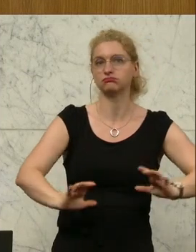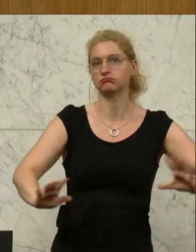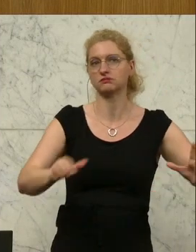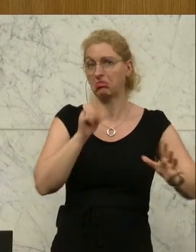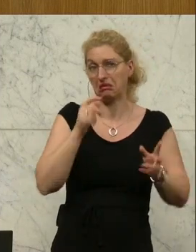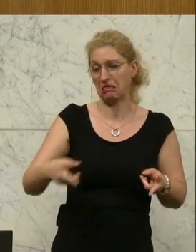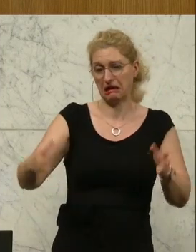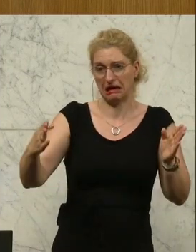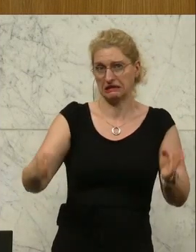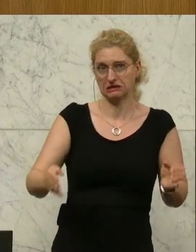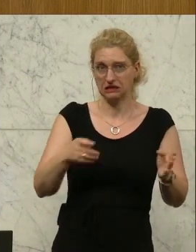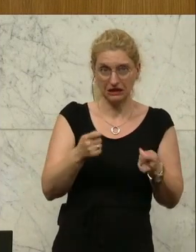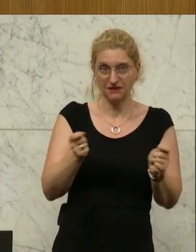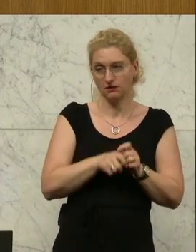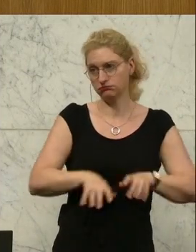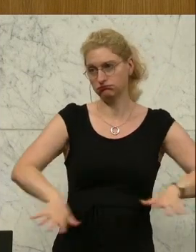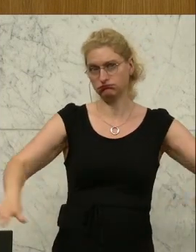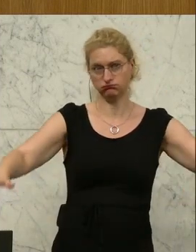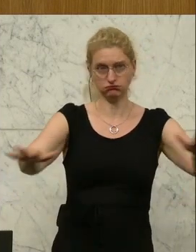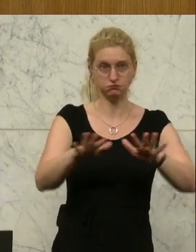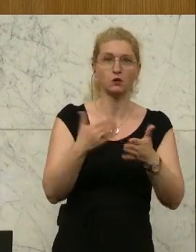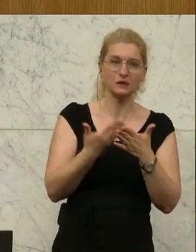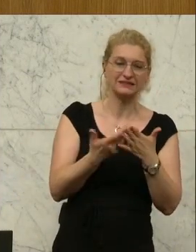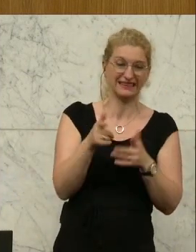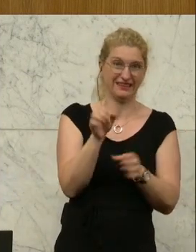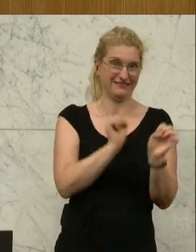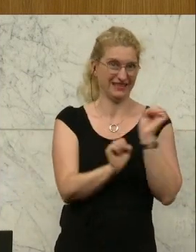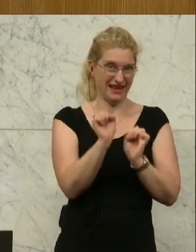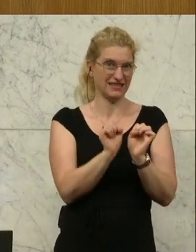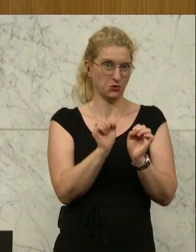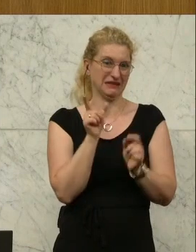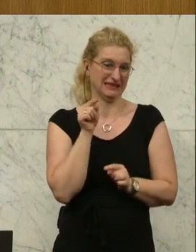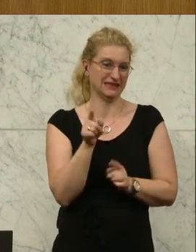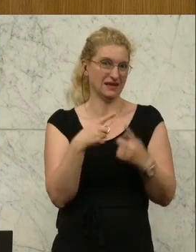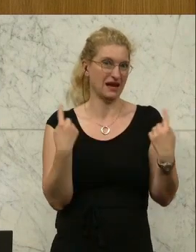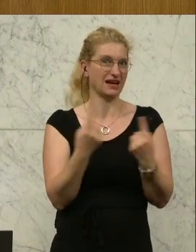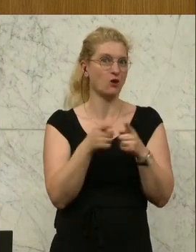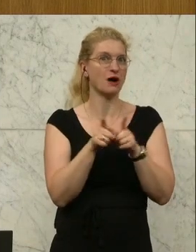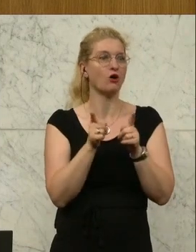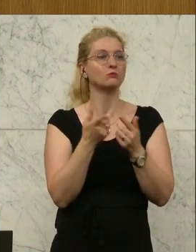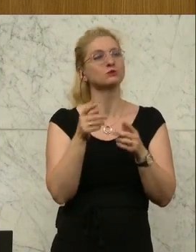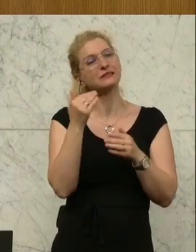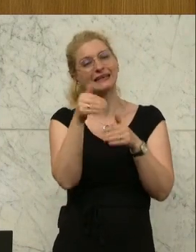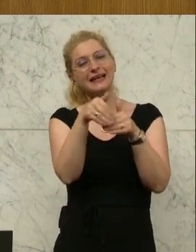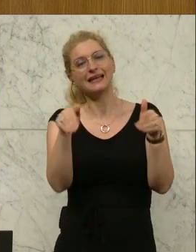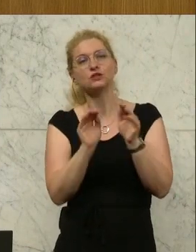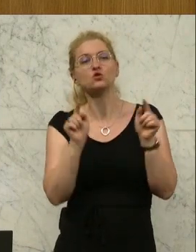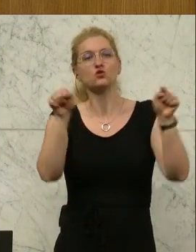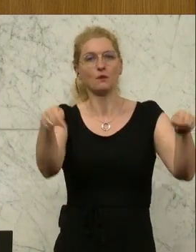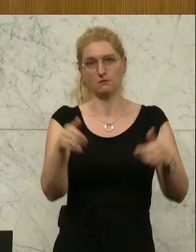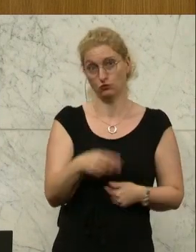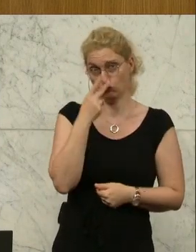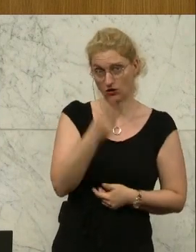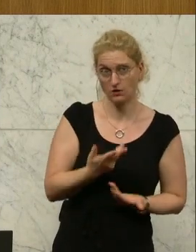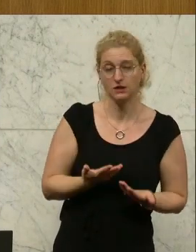Verteidigung schwierig. Dennoch müssen wir das angehen und bei der Verteidigung dieser Räume auch über die Grenzen hinweg denken. Und dazu brauchen wir natürlich auch